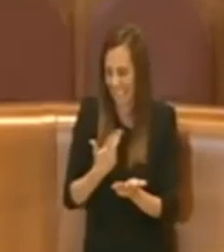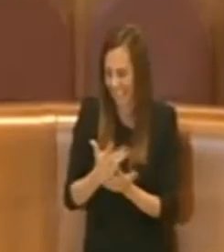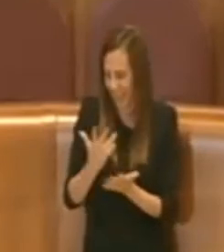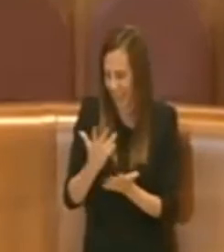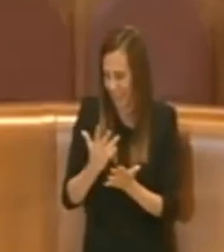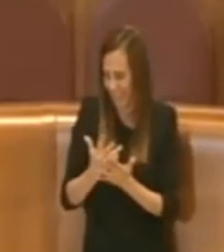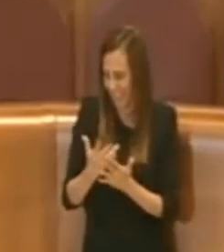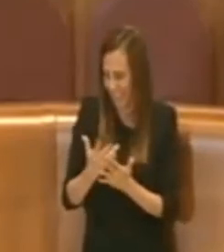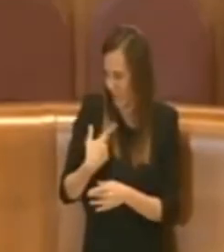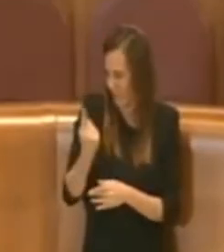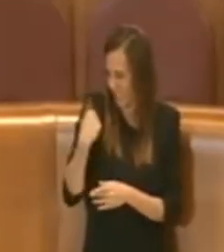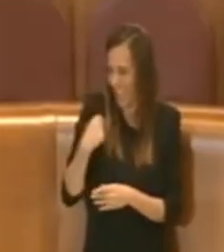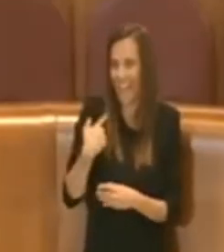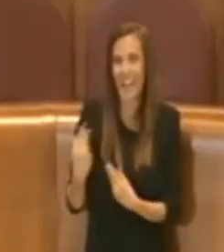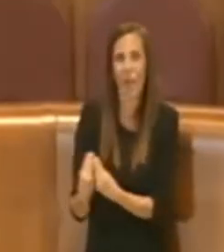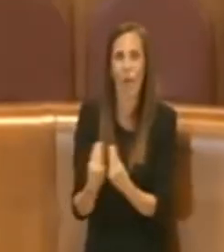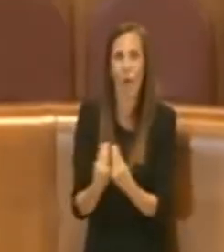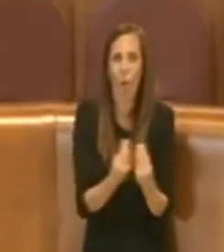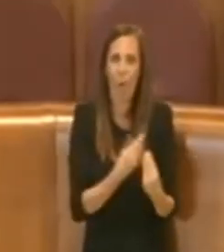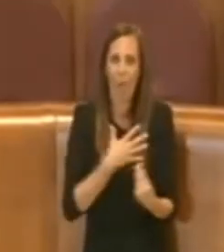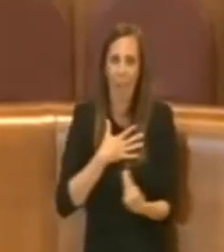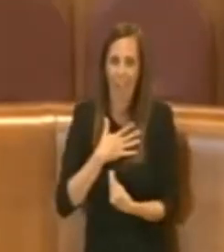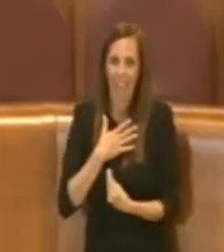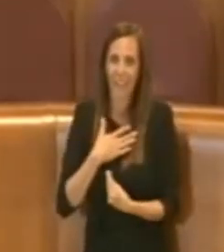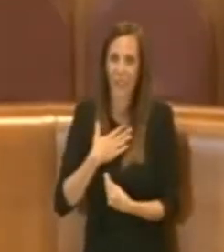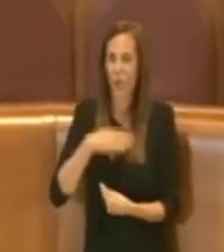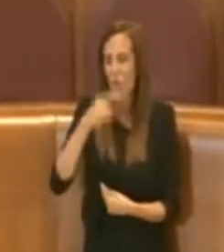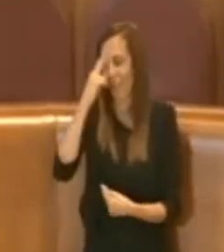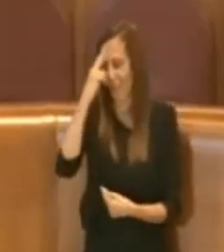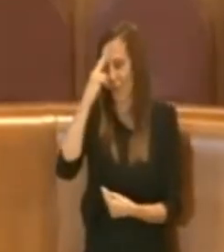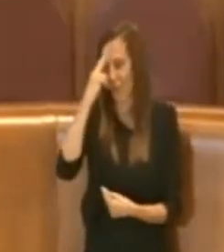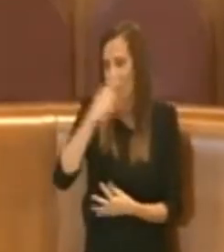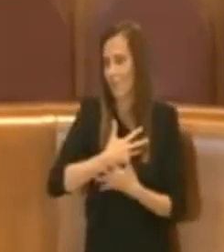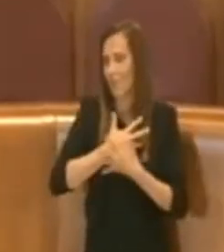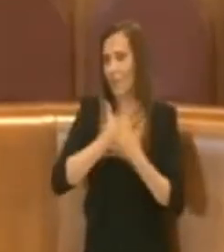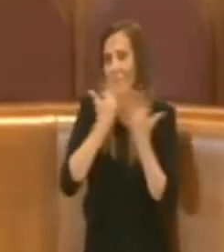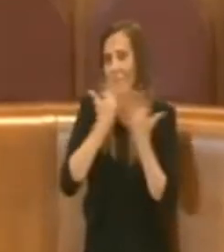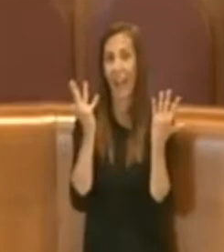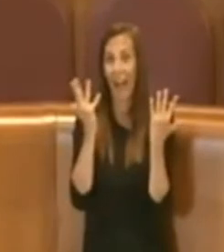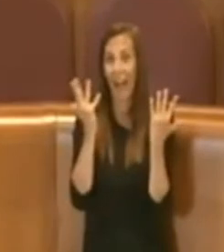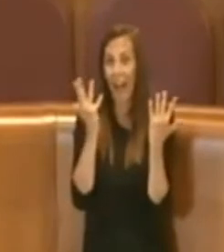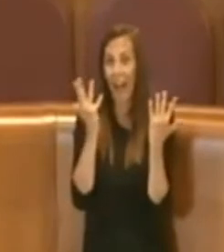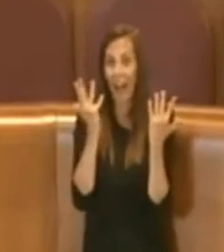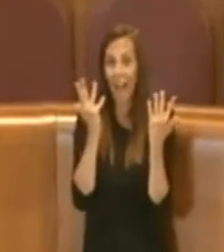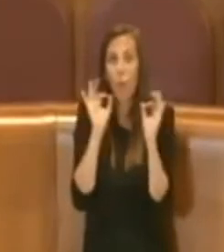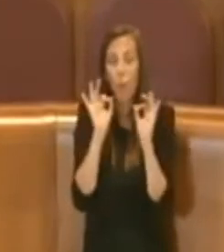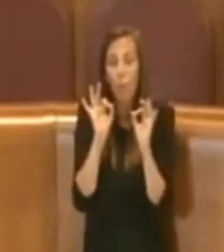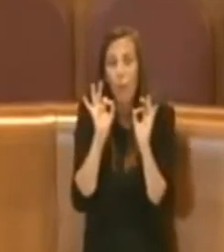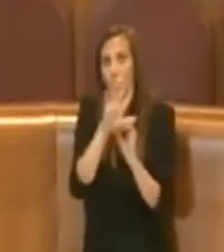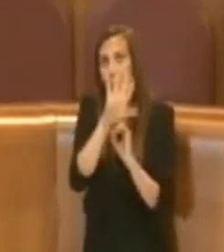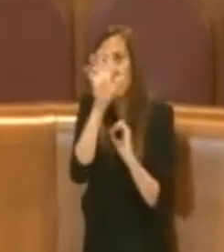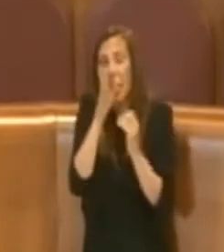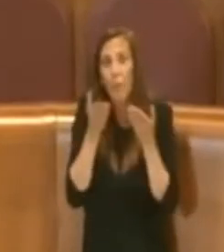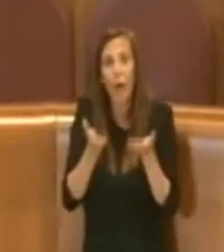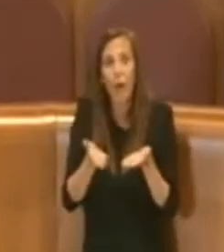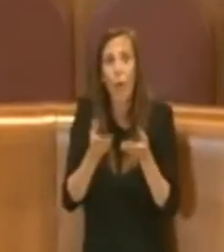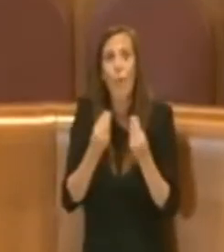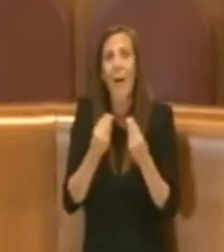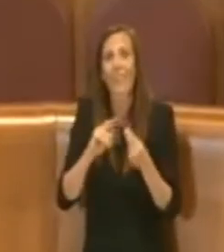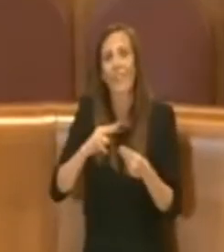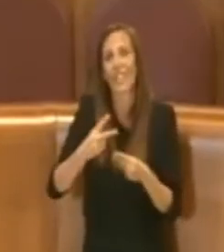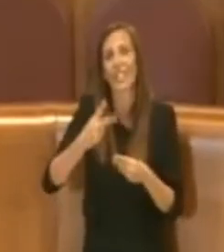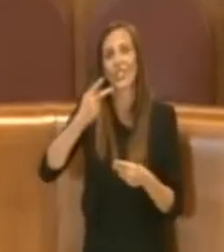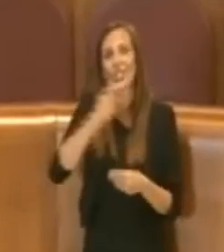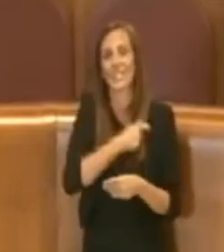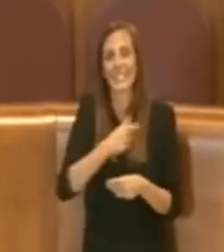ieri ai miei colleghi come ricordo ancora con chiarezza come fosse oggi eh quando il vice sindaco